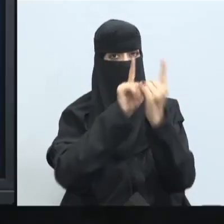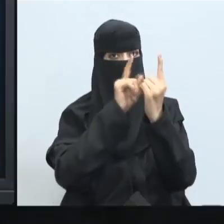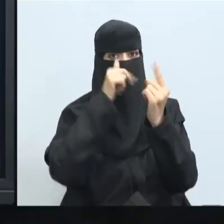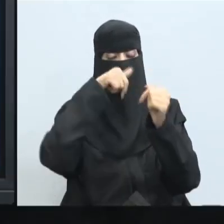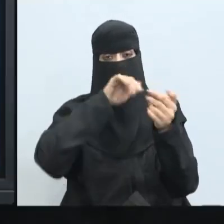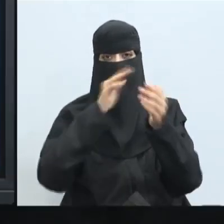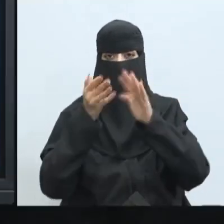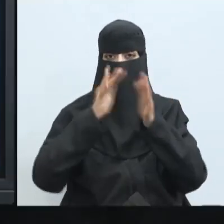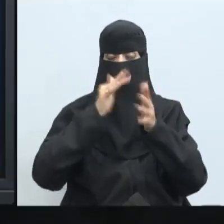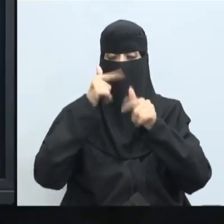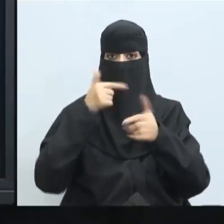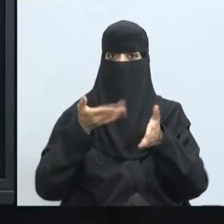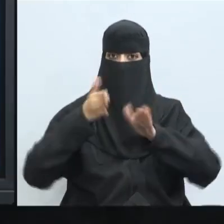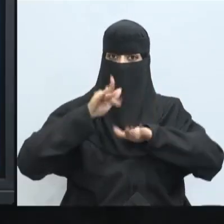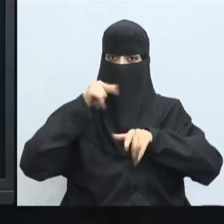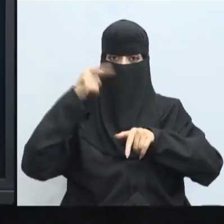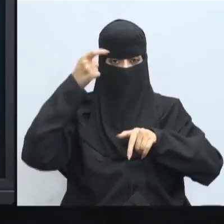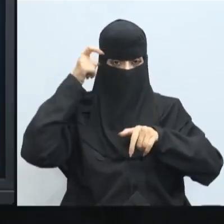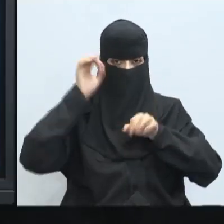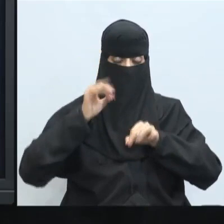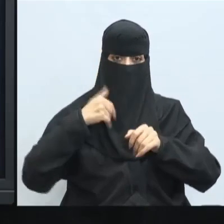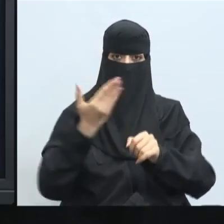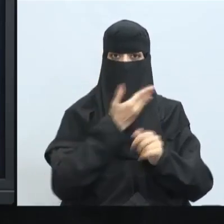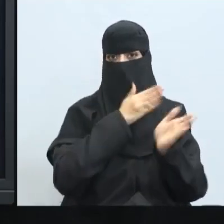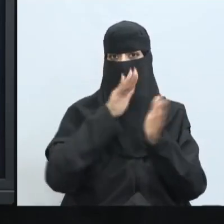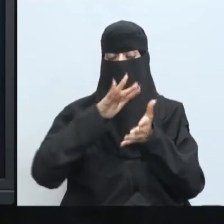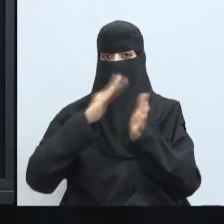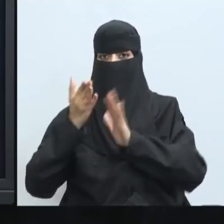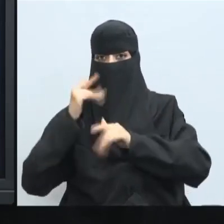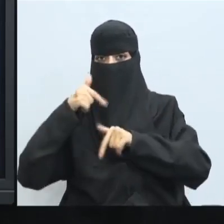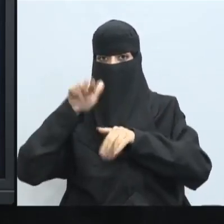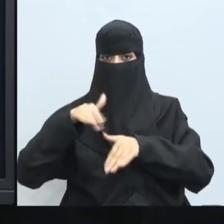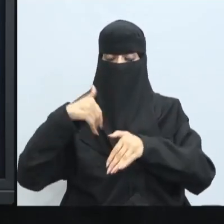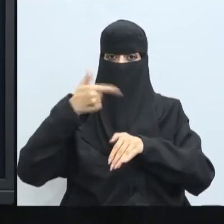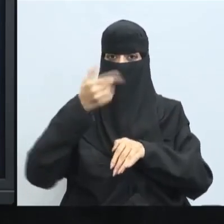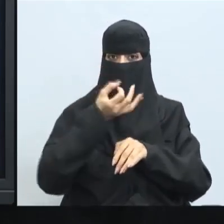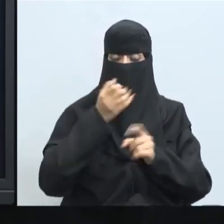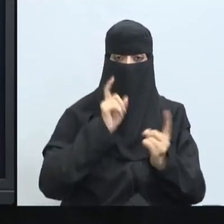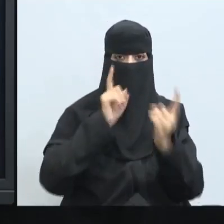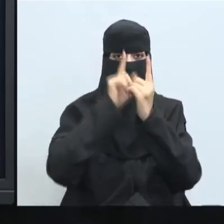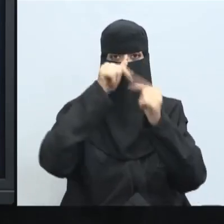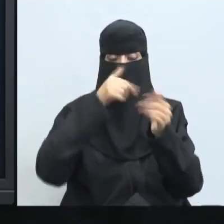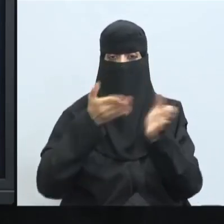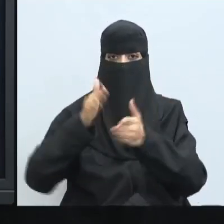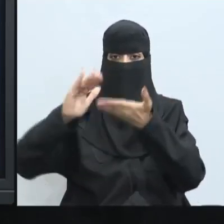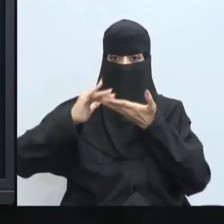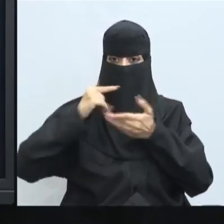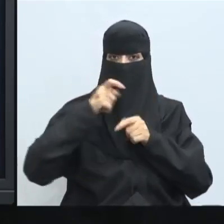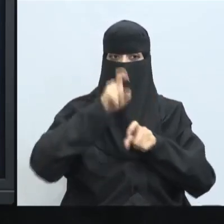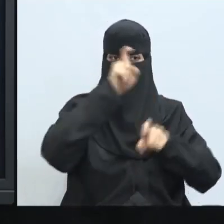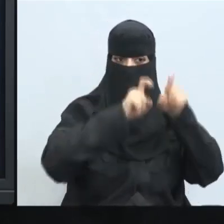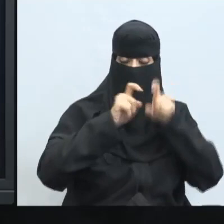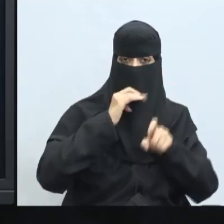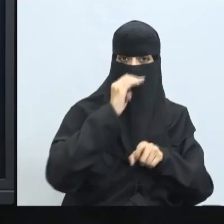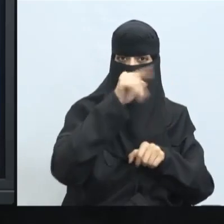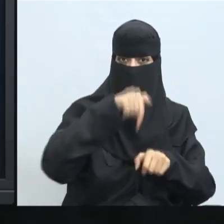قد يكون أكثر في الإقناع أكثر في التأثير حينما يكون الحديث وجها لوجه يساعد على طرح الأسئلة